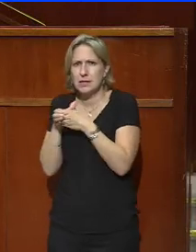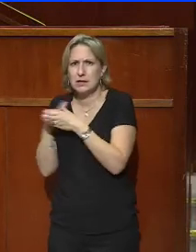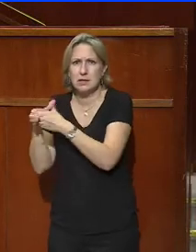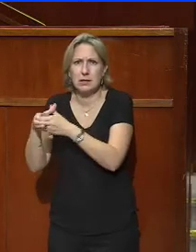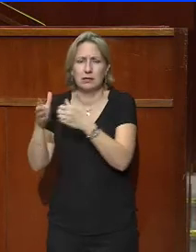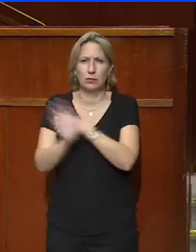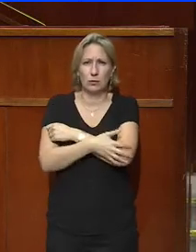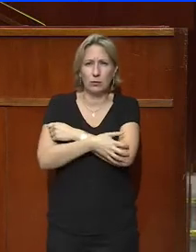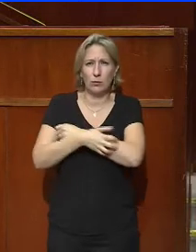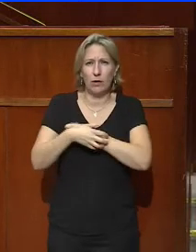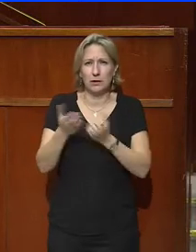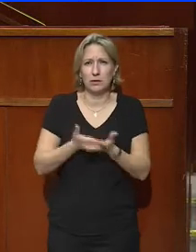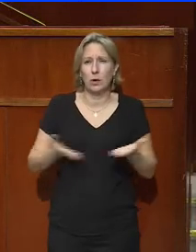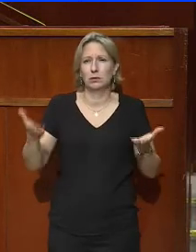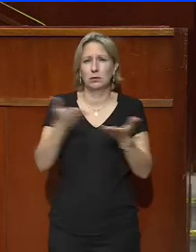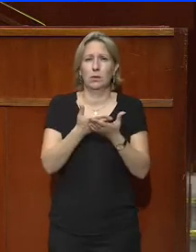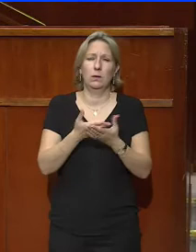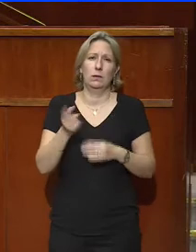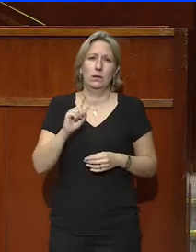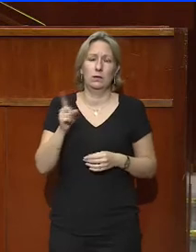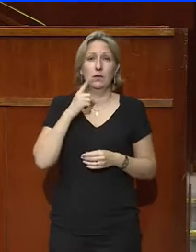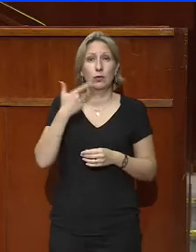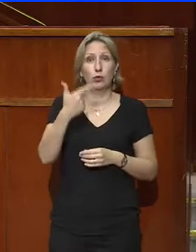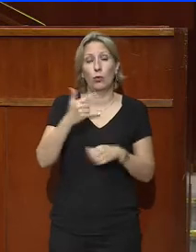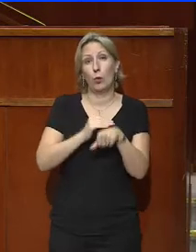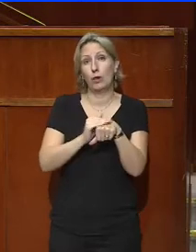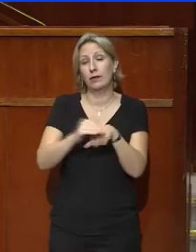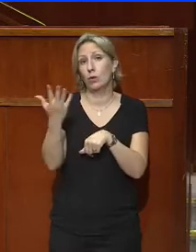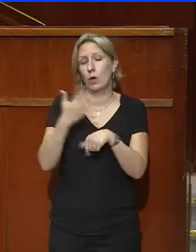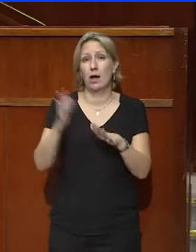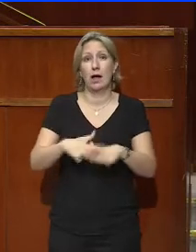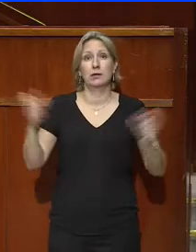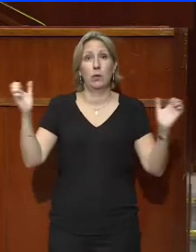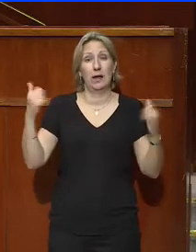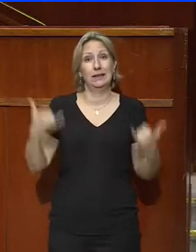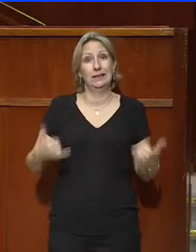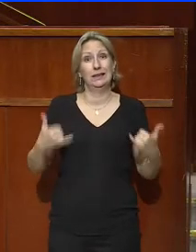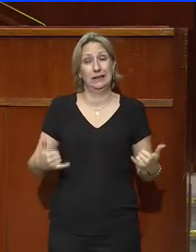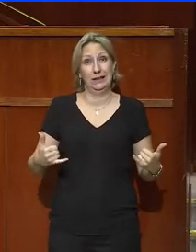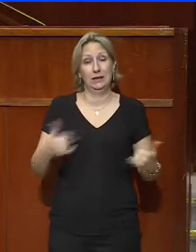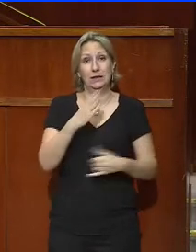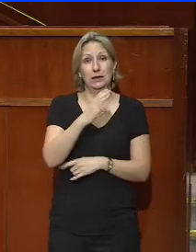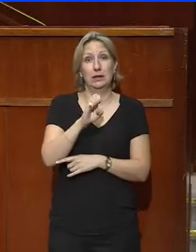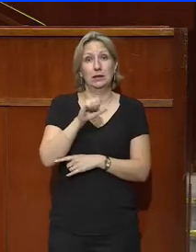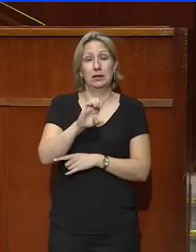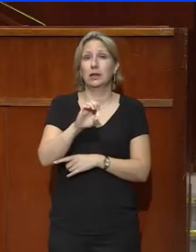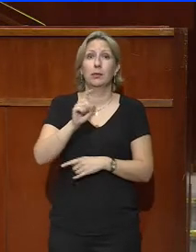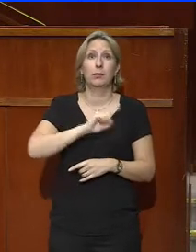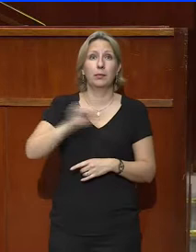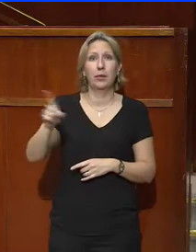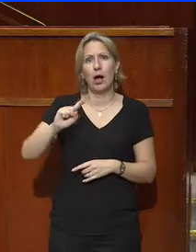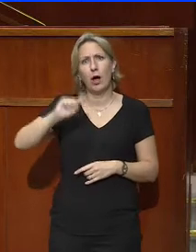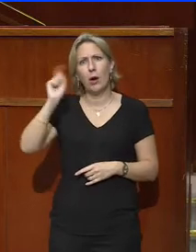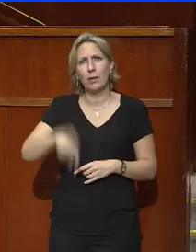et ce pour deux raisons. La première, c'est que notre Assemblée n'a ni majorité, ni opposition figée ou